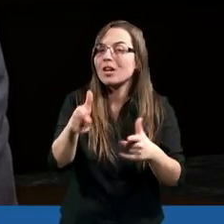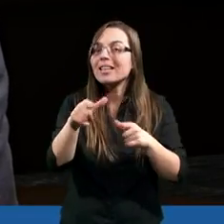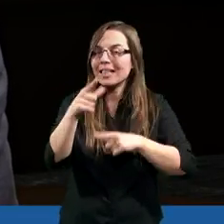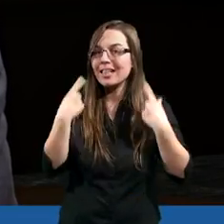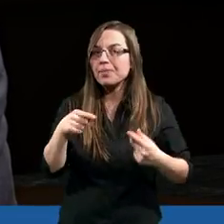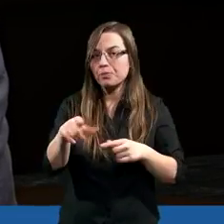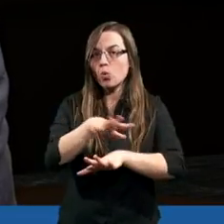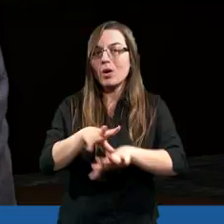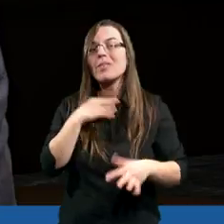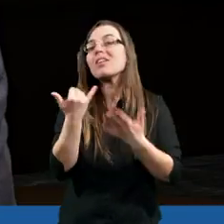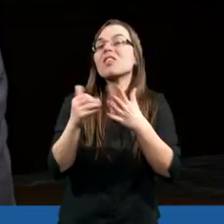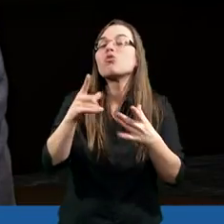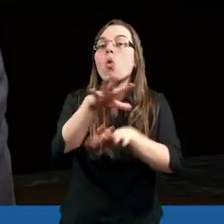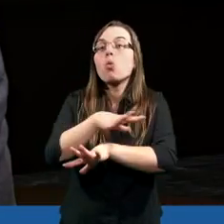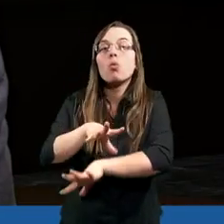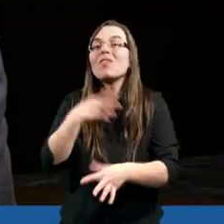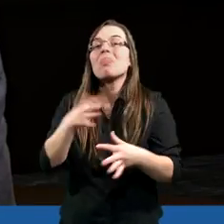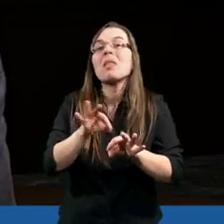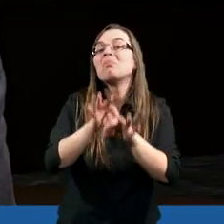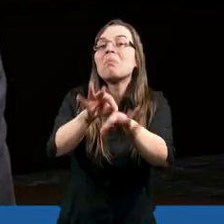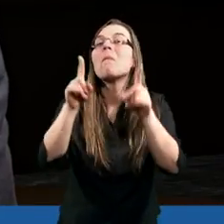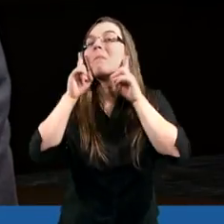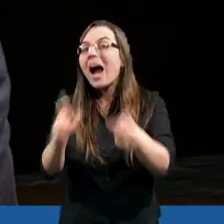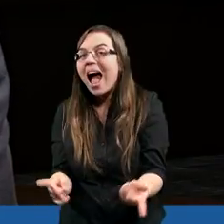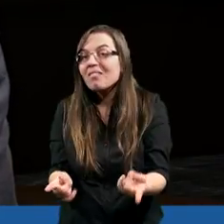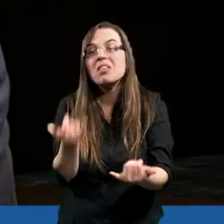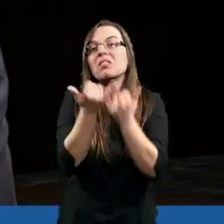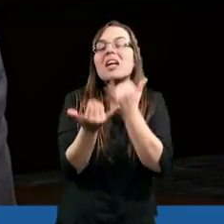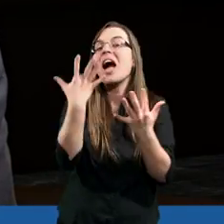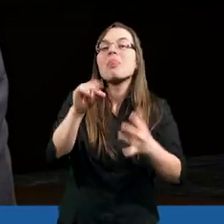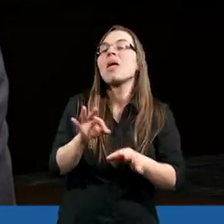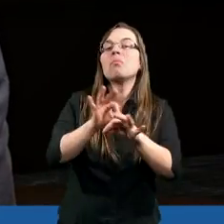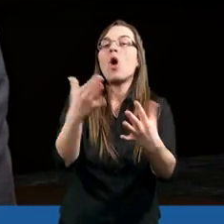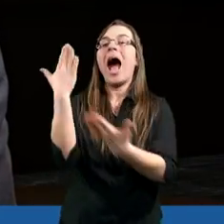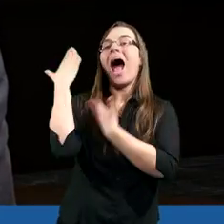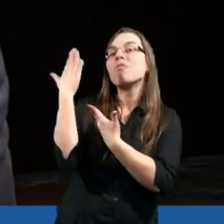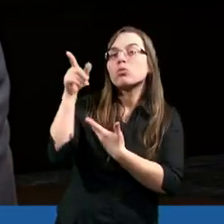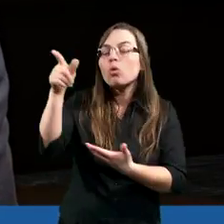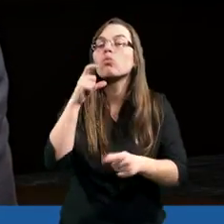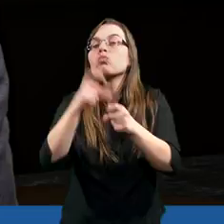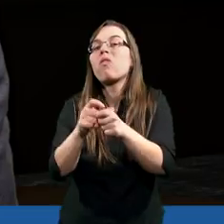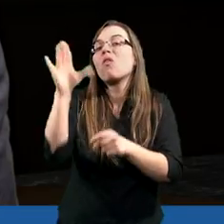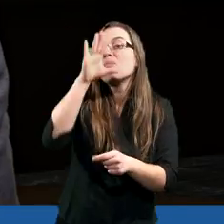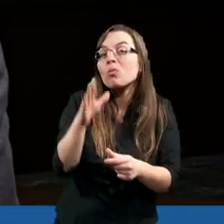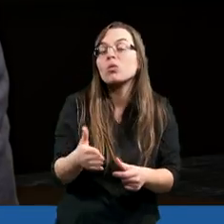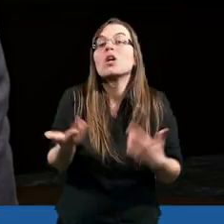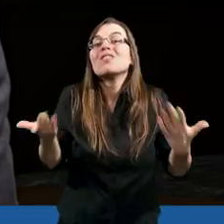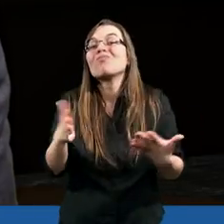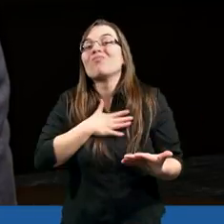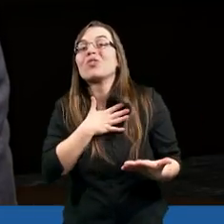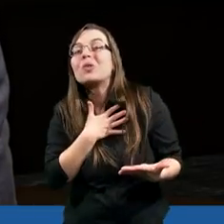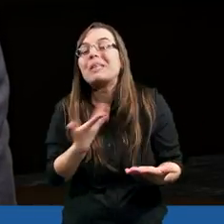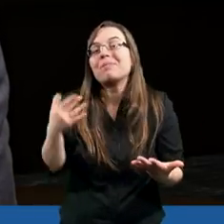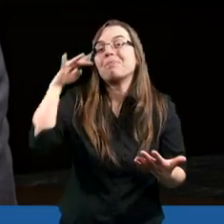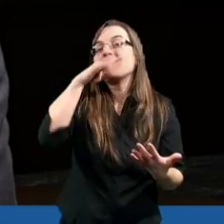Jeżeli Duch Święty nie wprowadzi prawdy o chrześcijaństwie, nie sprowadzi do autorytetu, jakim jest Słowo Boże, to